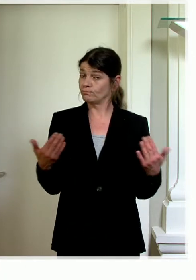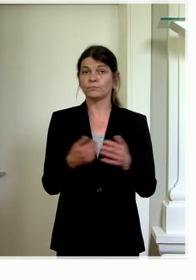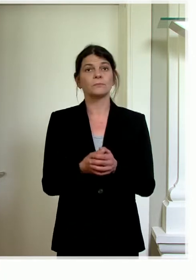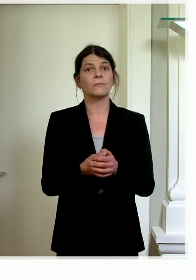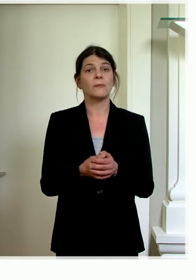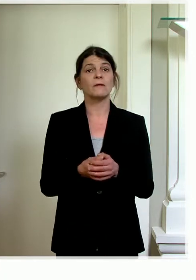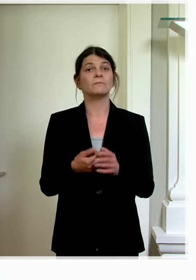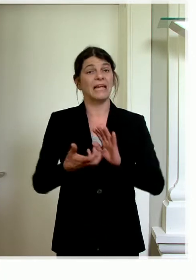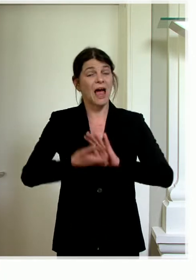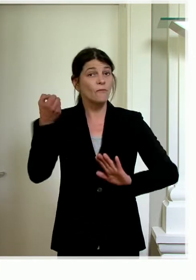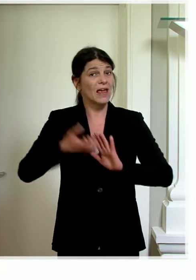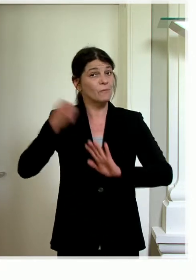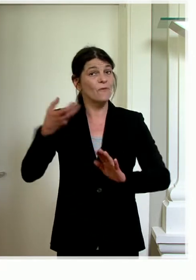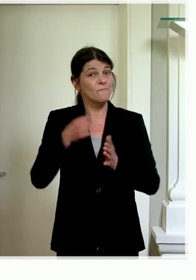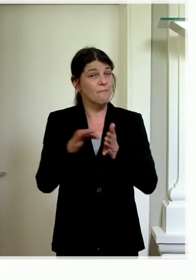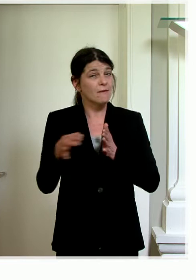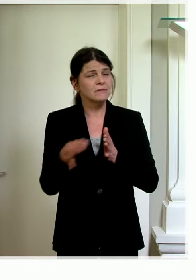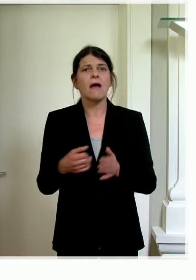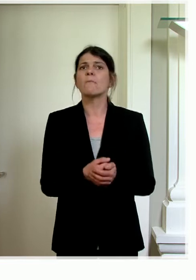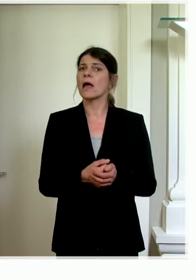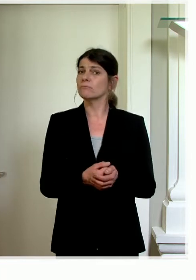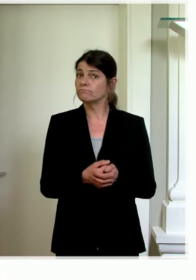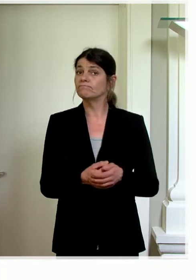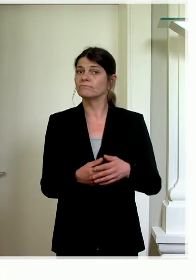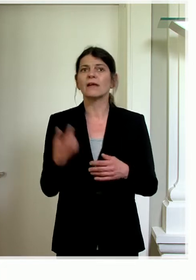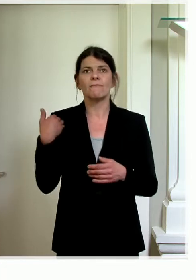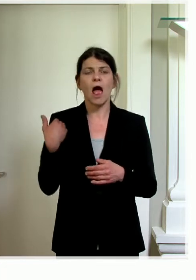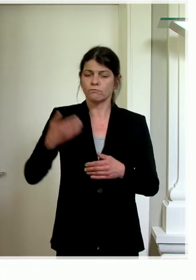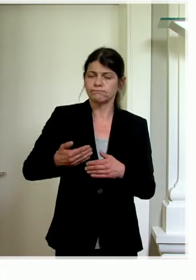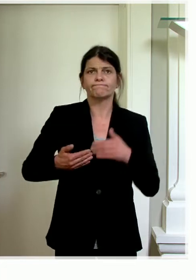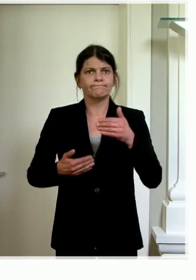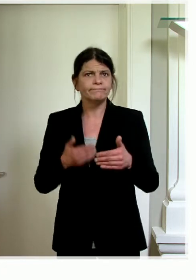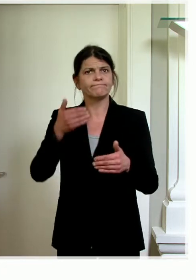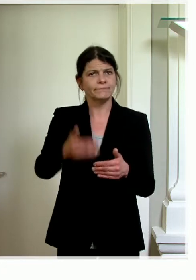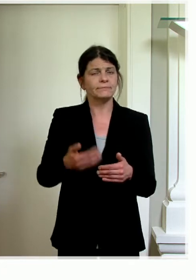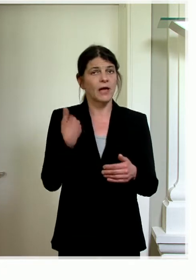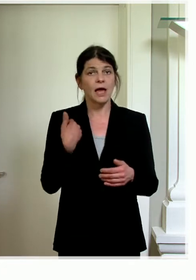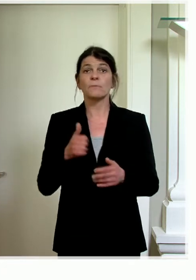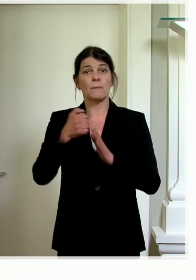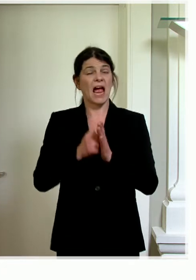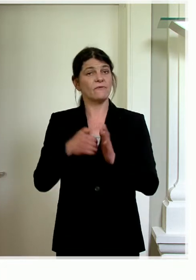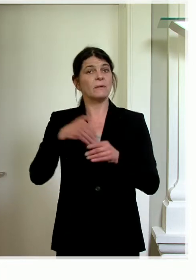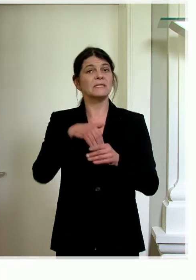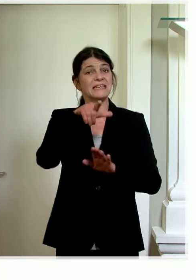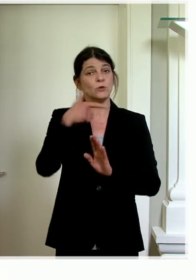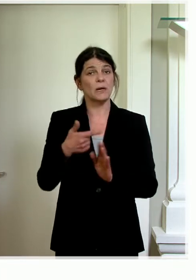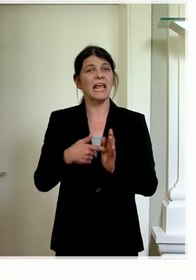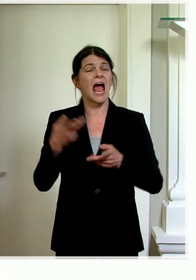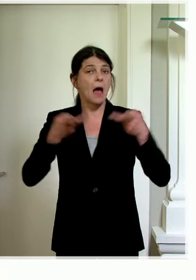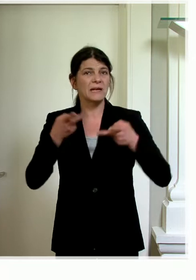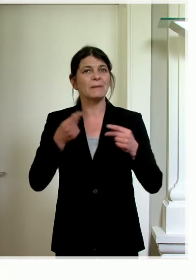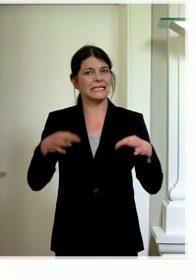Die Aufhebung der Massnahmen, die haben wir in mehreren Schritten gemacht. Wir haben angefangen am 27. April mit dem